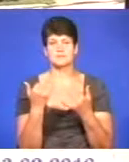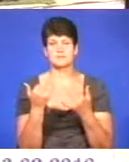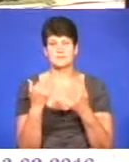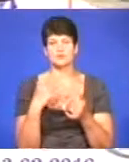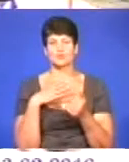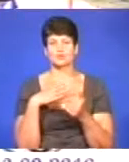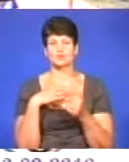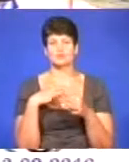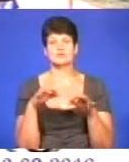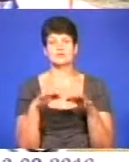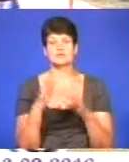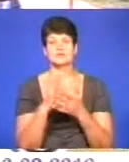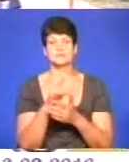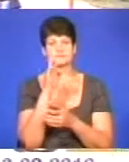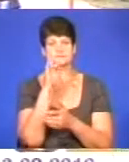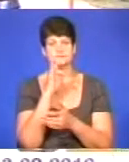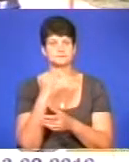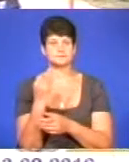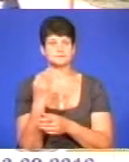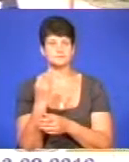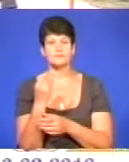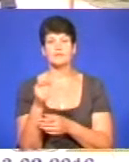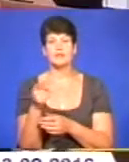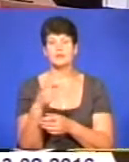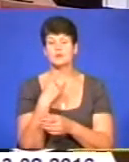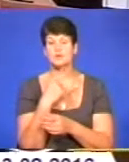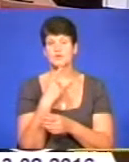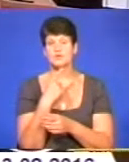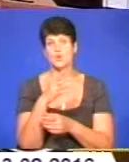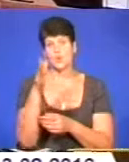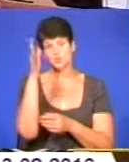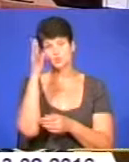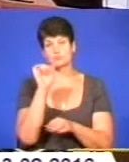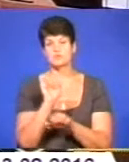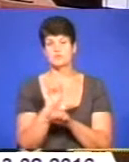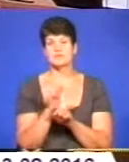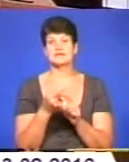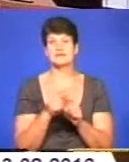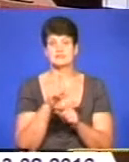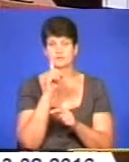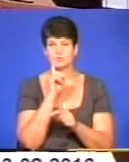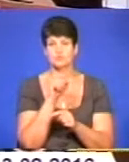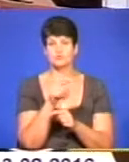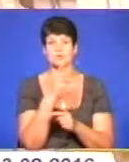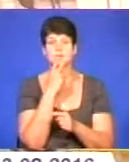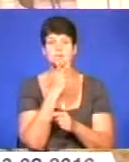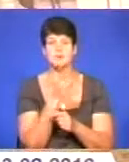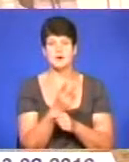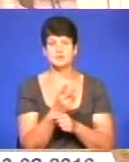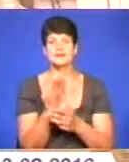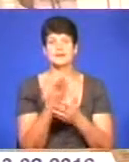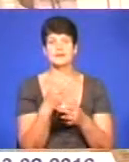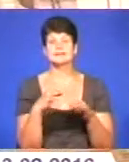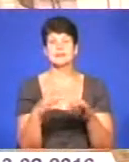громадського транспорту стає комфортним і цікавим. Тернополяни кажуть, розумні зупинки – це зручно. Тут вони бачать на екрані, який